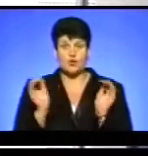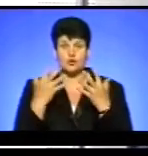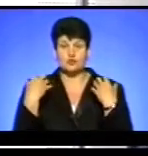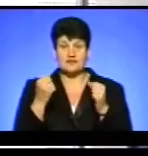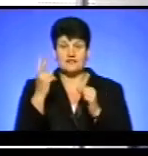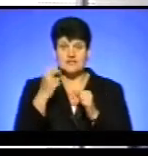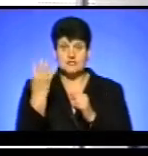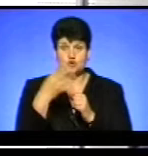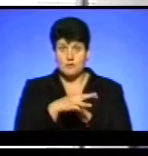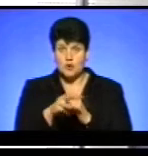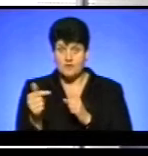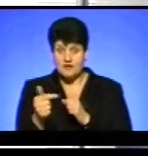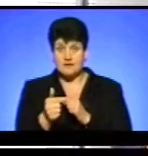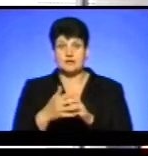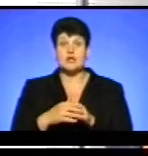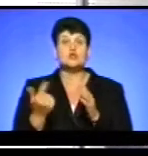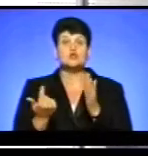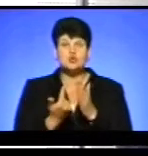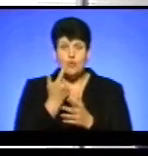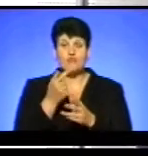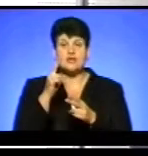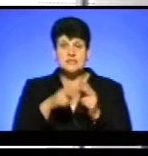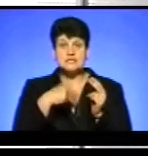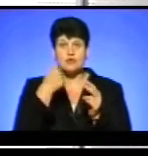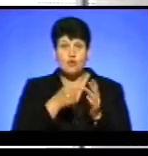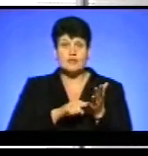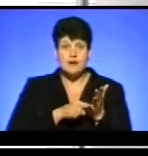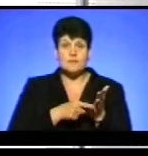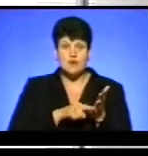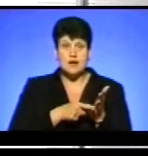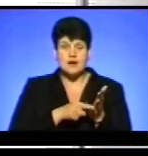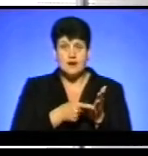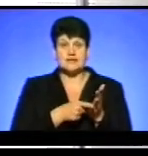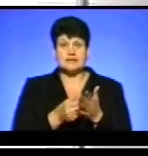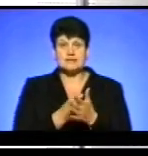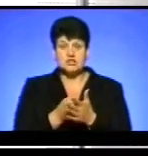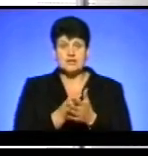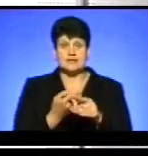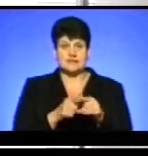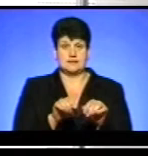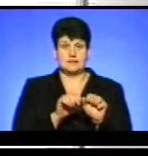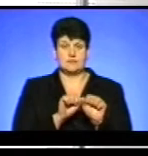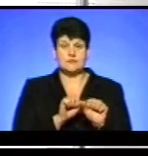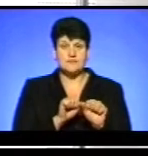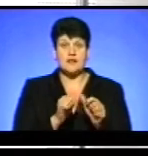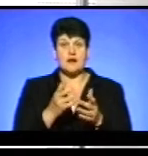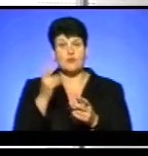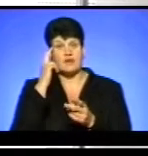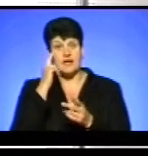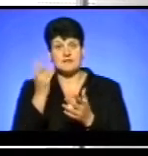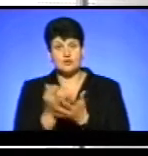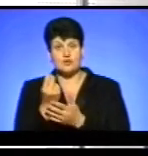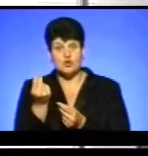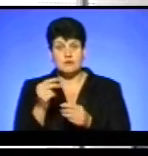240 млн грн. І знову прийдеться в кінці року наполягати, домагатися, відстоювати ці позиції, або Київ знайшов гроші, або з